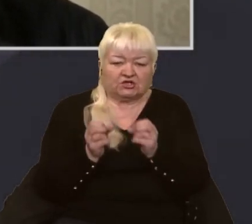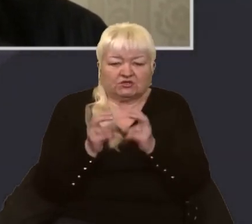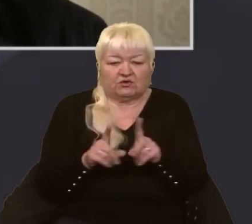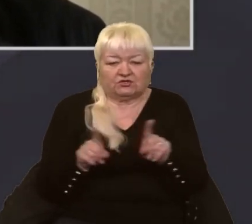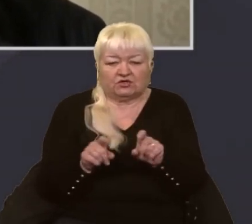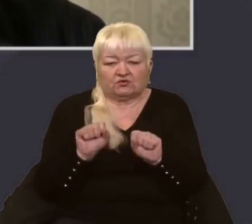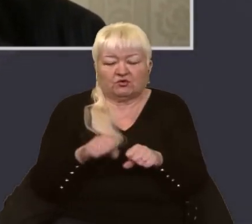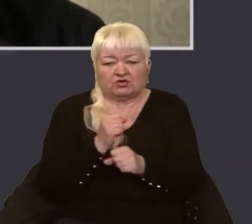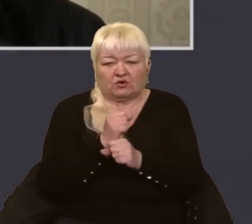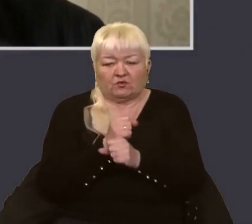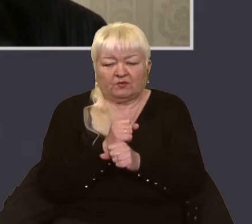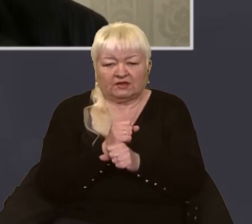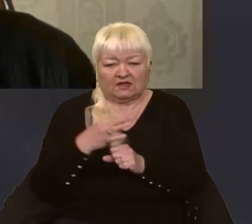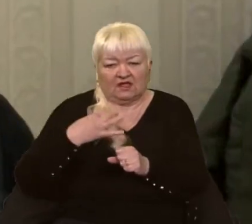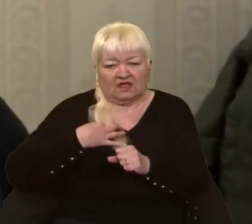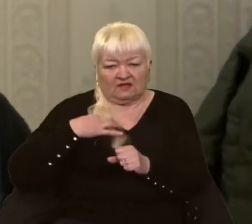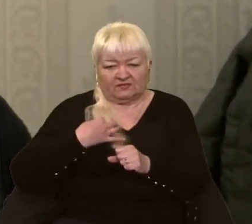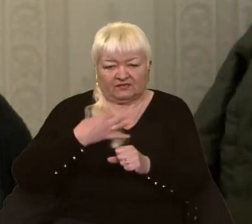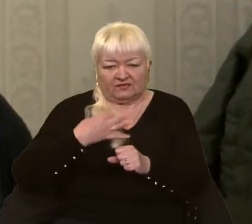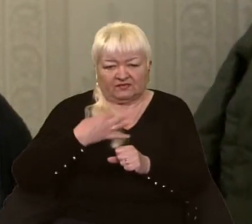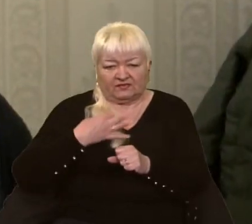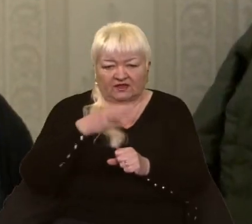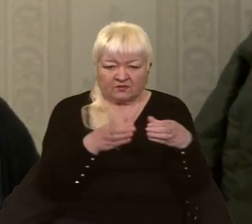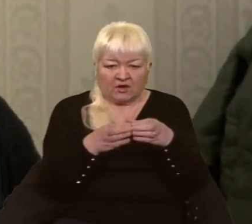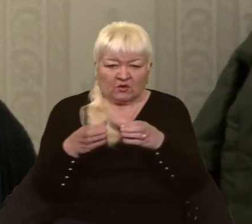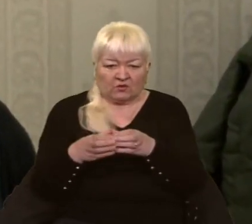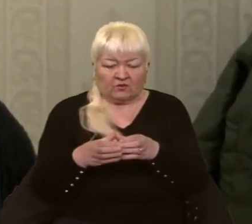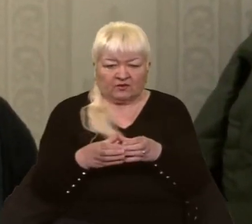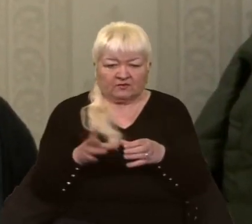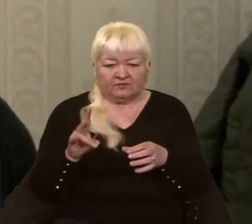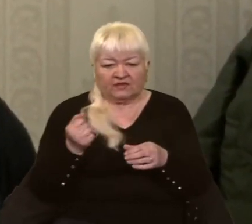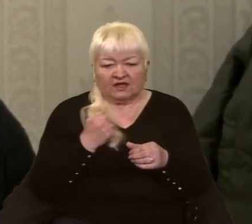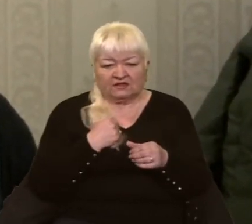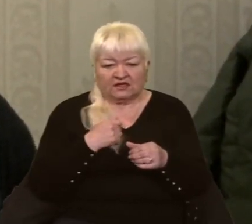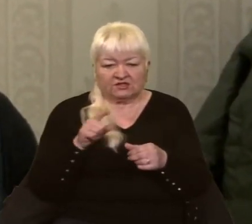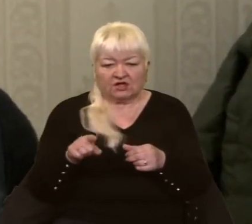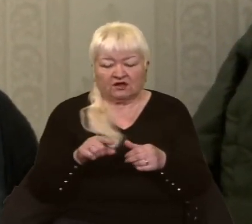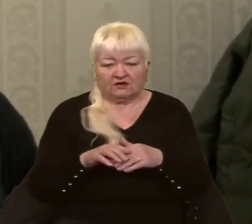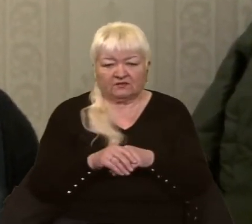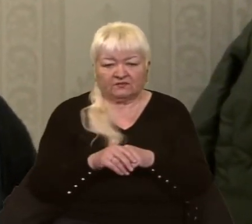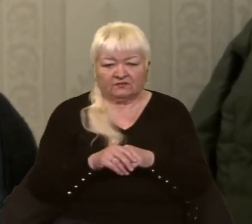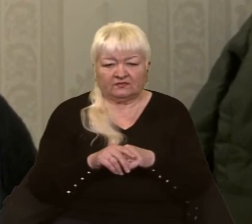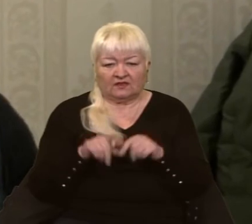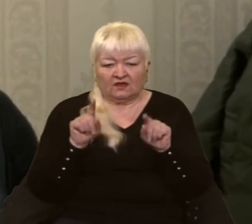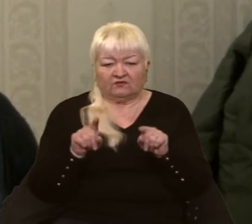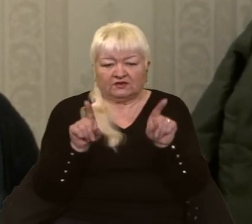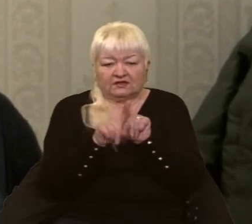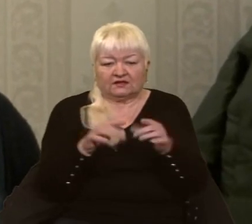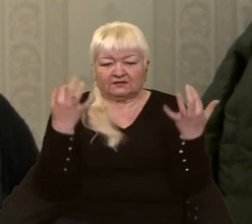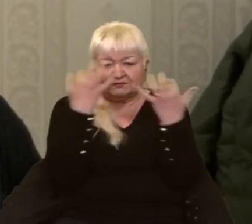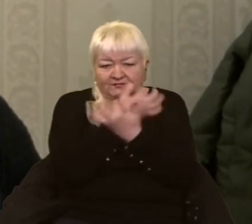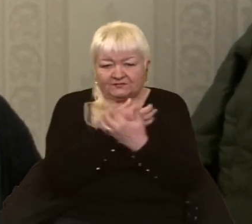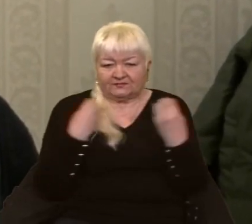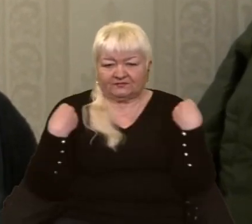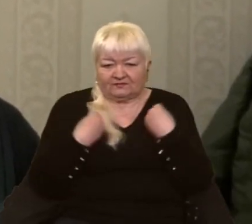можуть чинятись диверсійно-розвідувальними групами. При великий жаль, вони не ходять з парашутами за спиною і не мають так